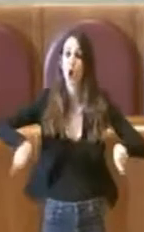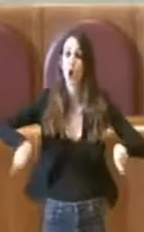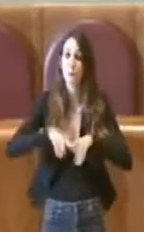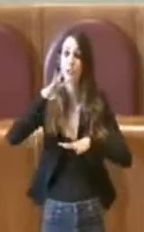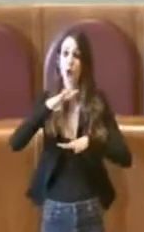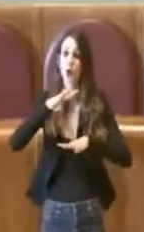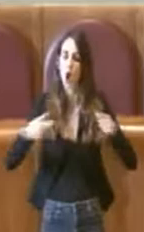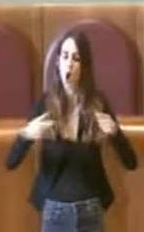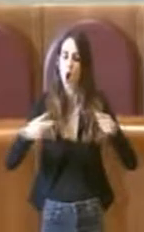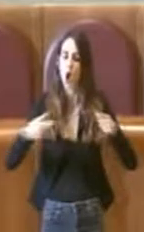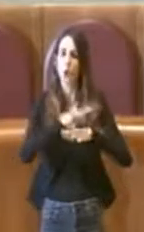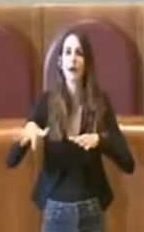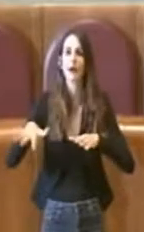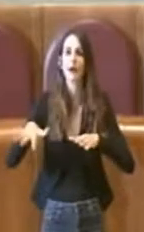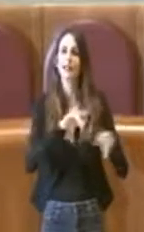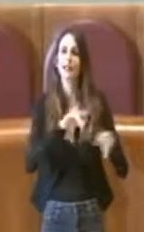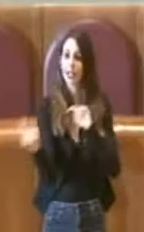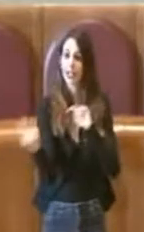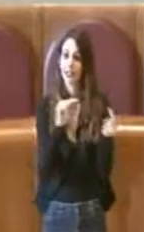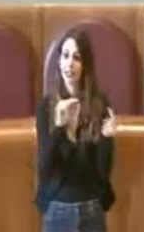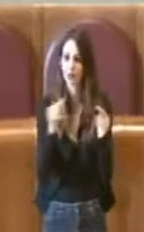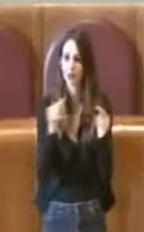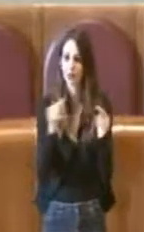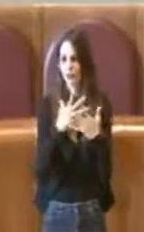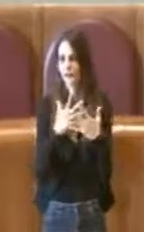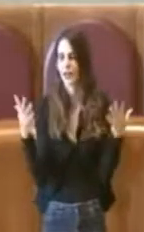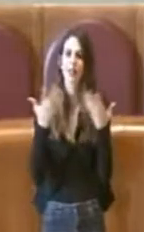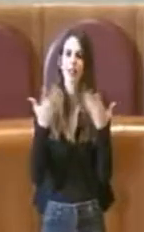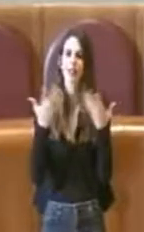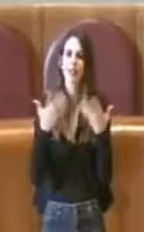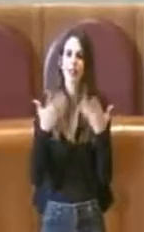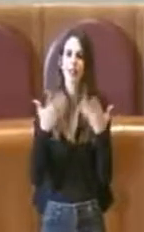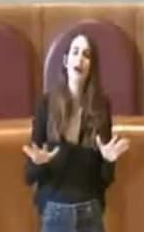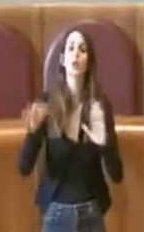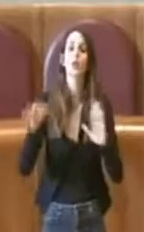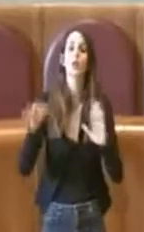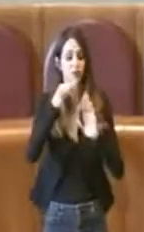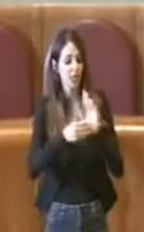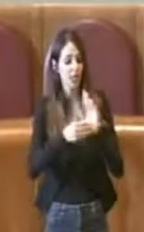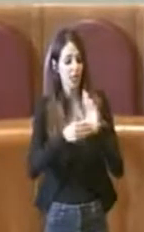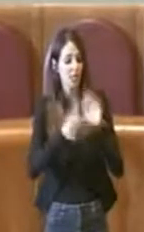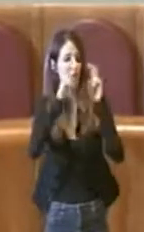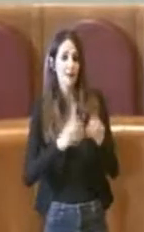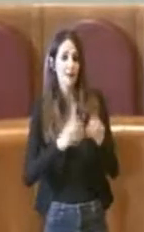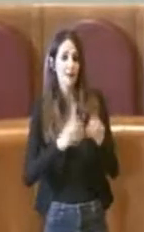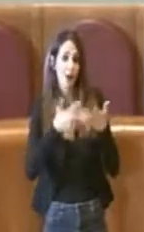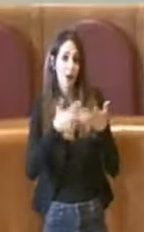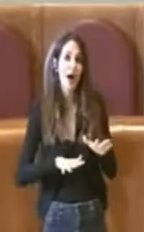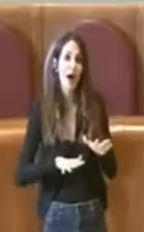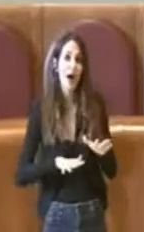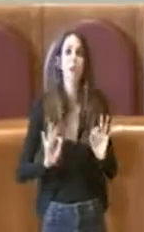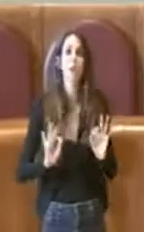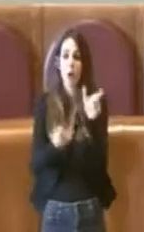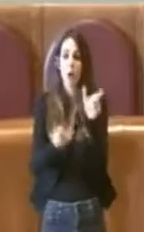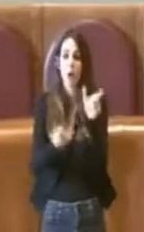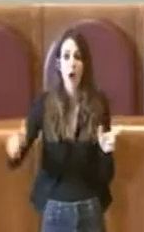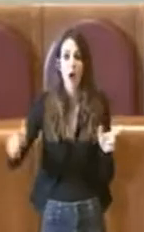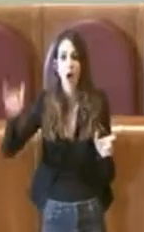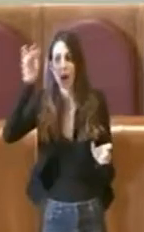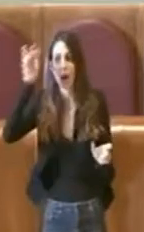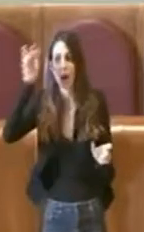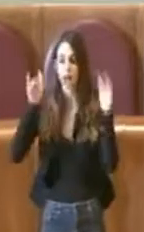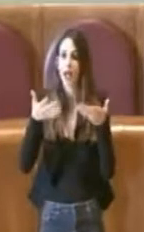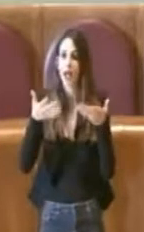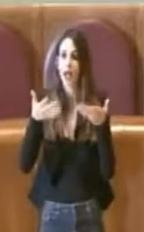discussione ampia in cui si è esaminato l'iter, in cui si sono ascoltate le parti coinvolte e